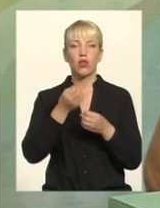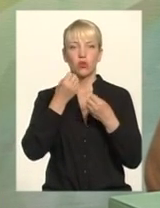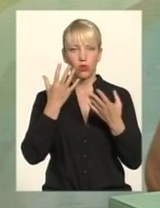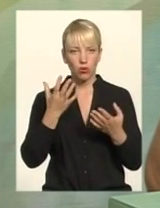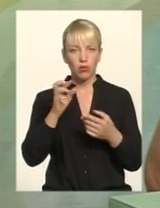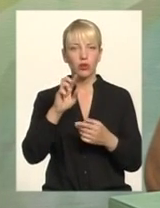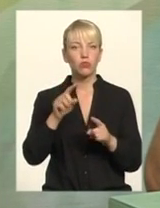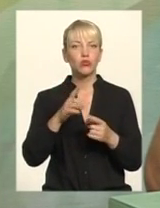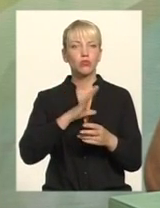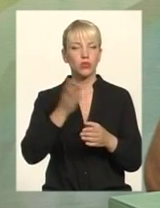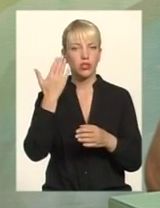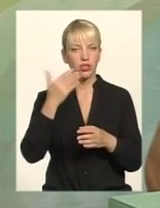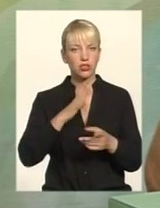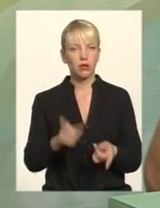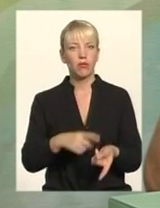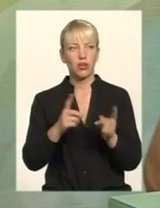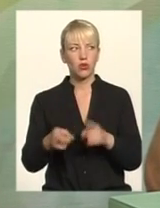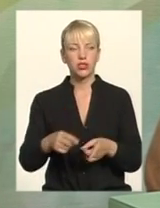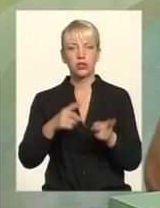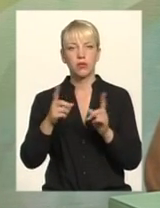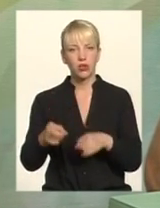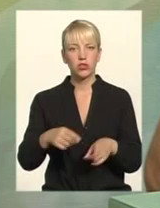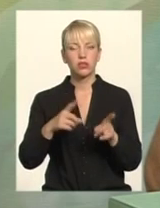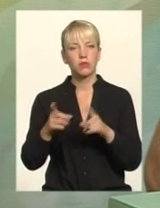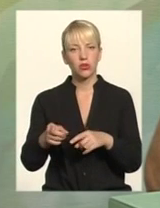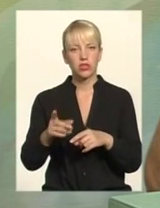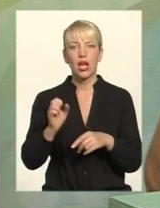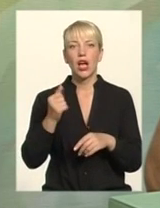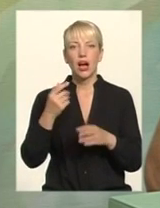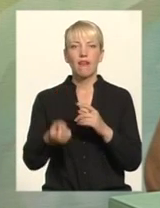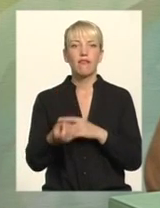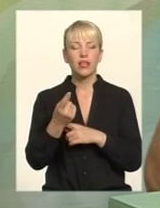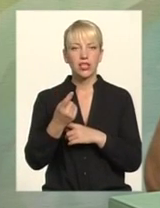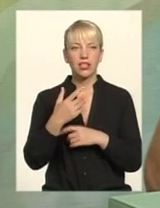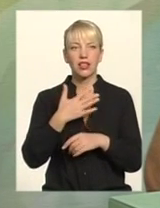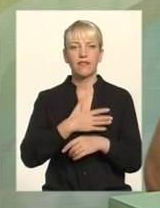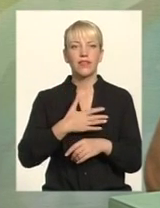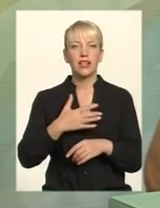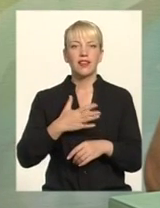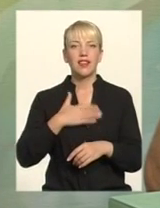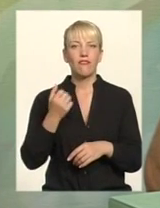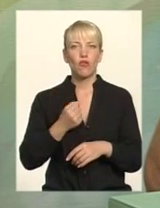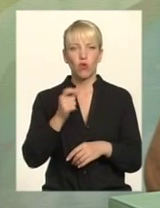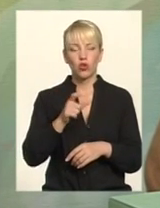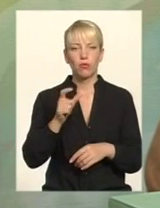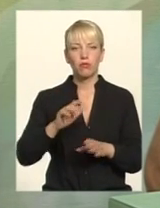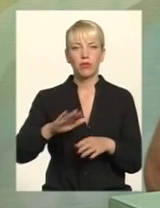кілька разів Але, скажімо так, виникло певне невдоволення людей після того, як ми